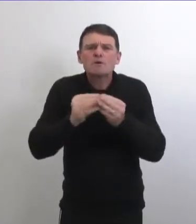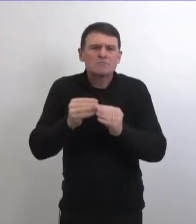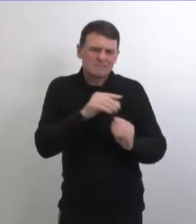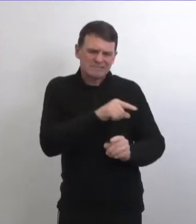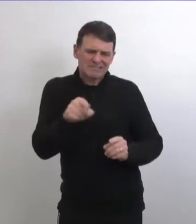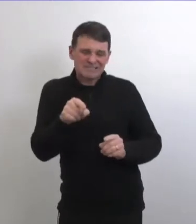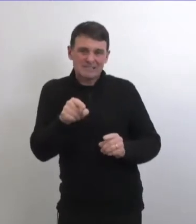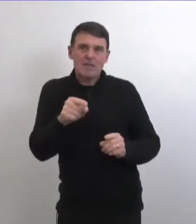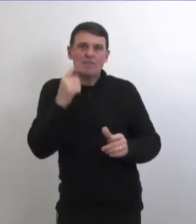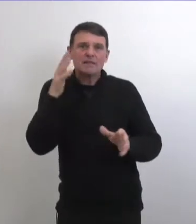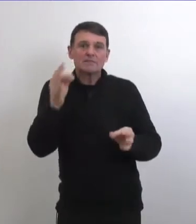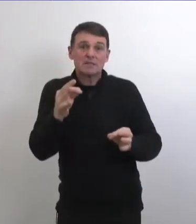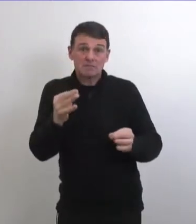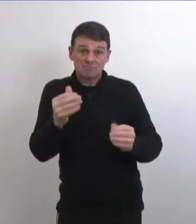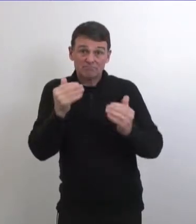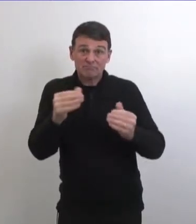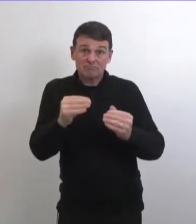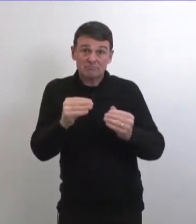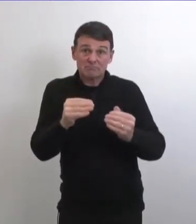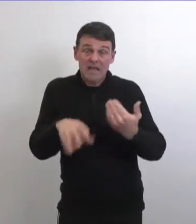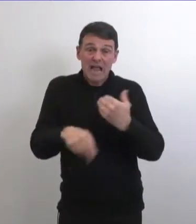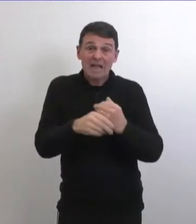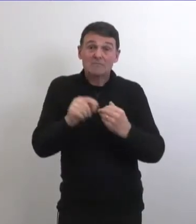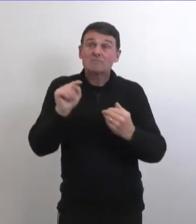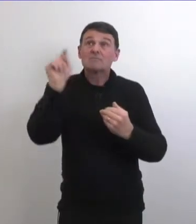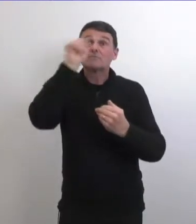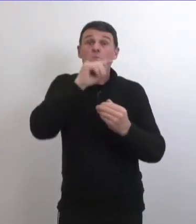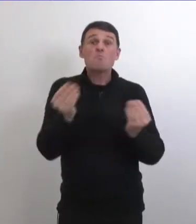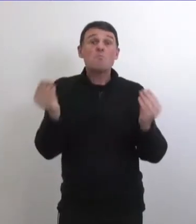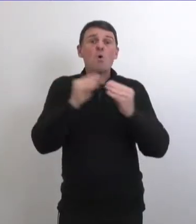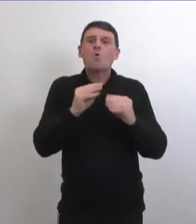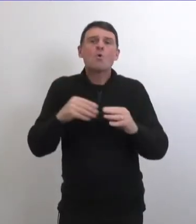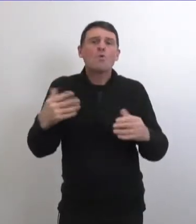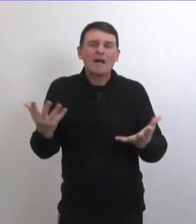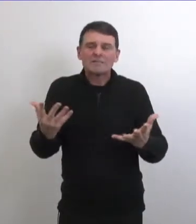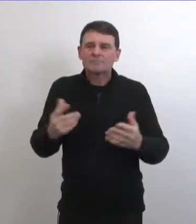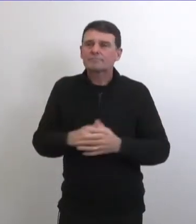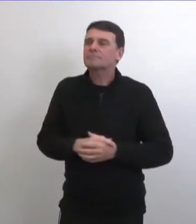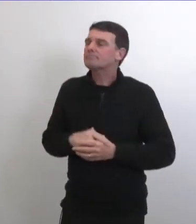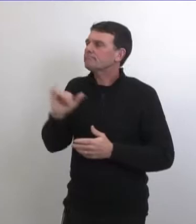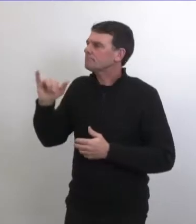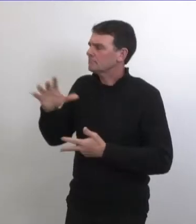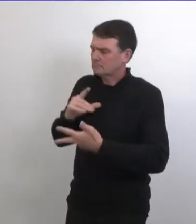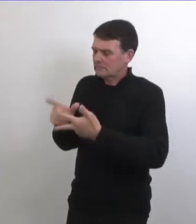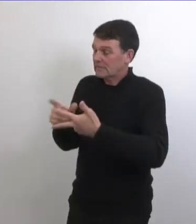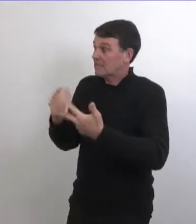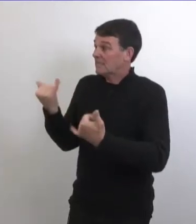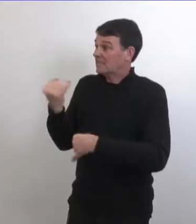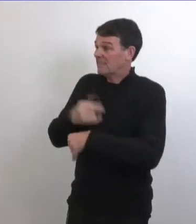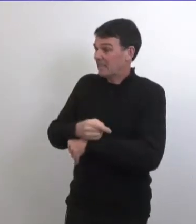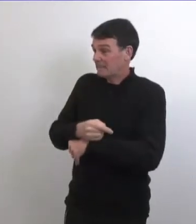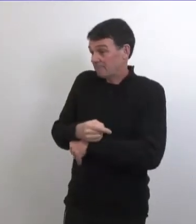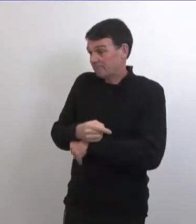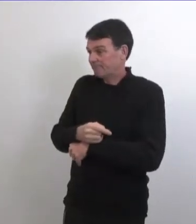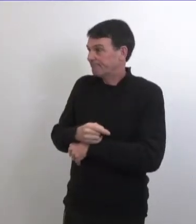et décider à ce moment là qu'est ce qu va faire avec alors aujourd'hui nous avons plus de 300